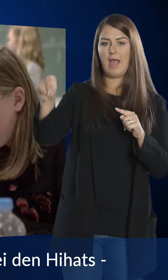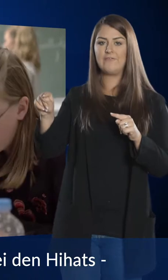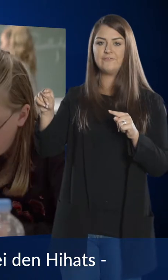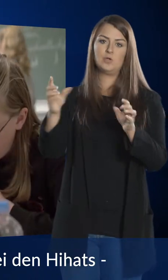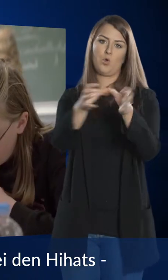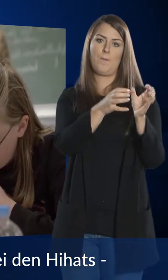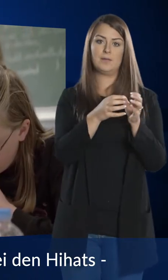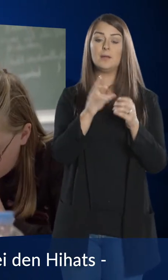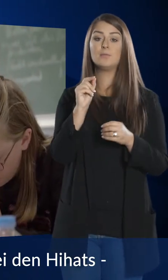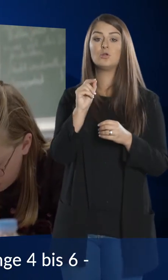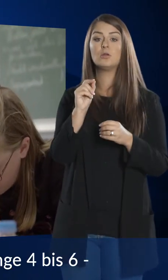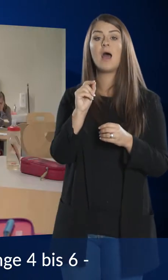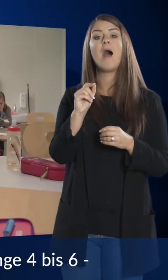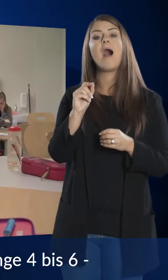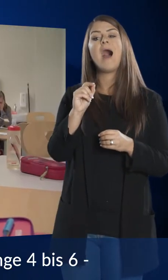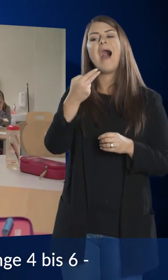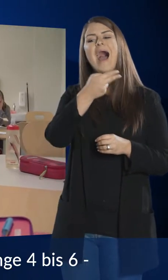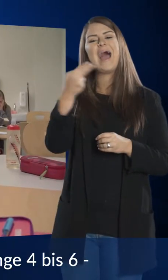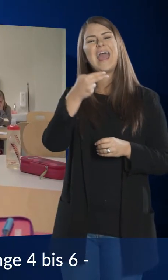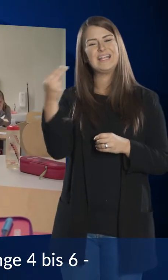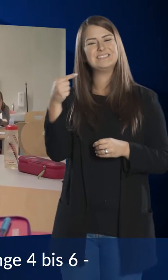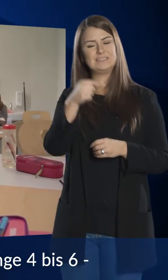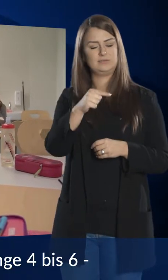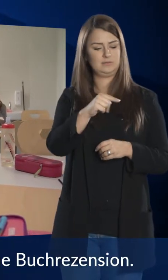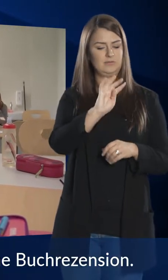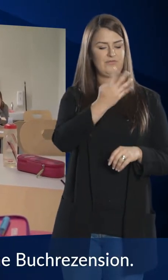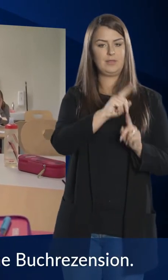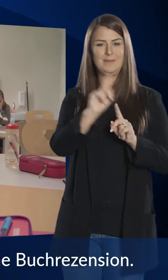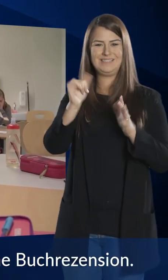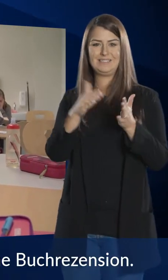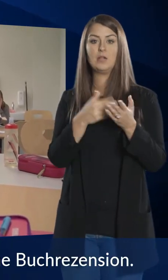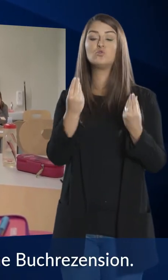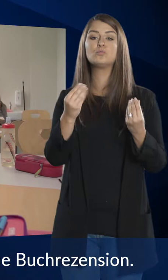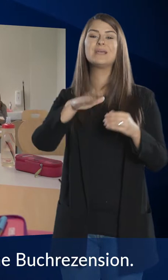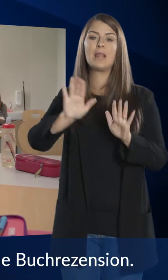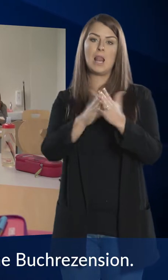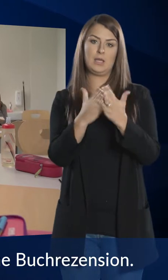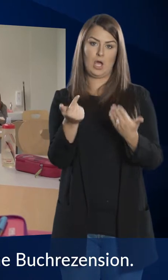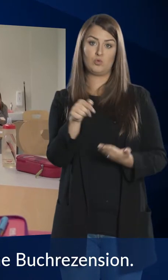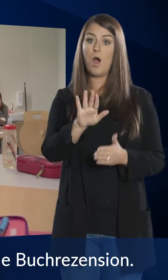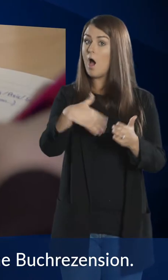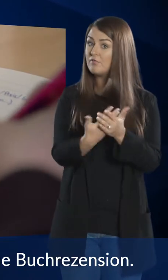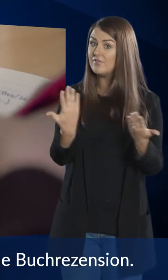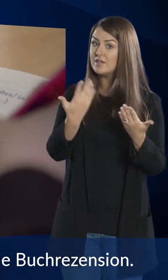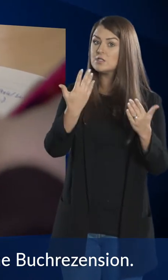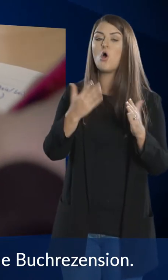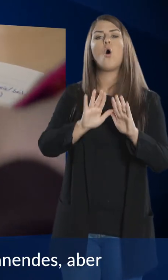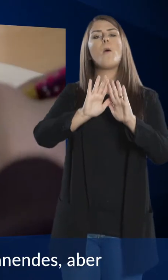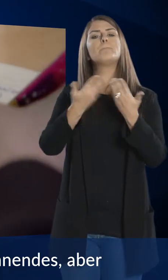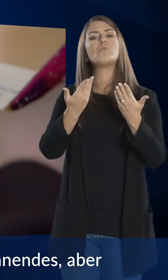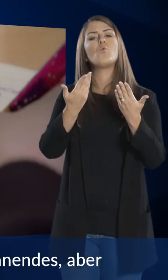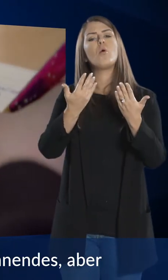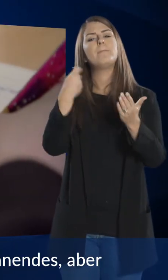Das Thema bei den High-Hats, einer Lerngruppe der Jahrgänge 4 bis 6, ist Kinderliteratur. Die Aufgabe, eine Buchrezension.